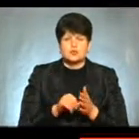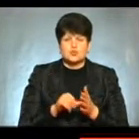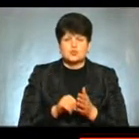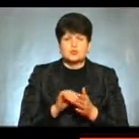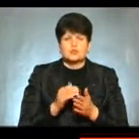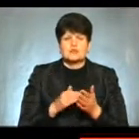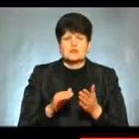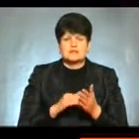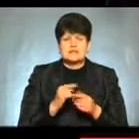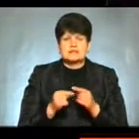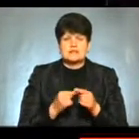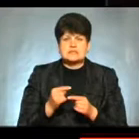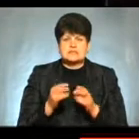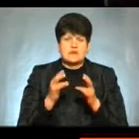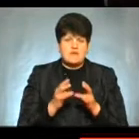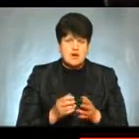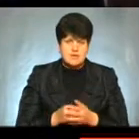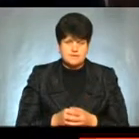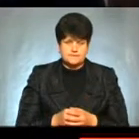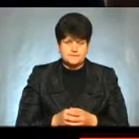З ліквідації настрій аварії